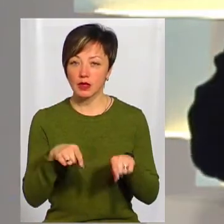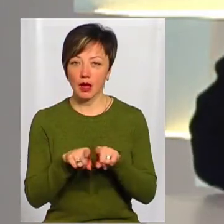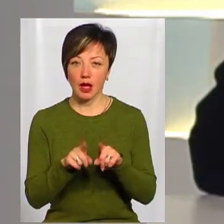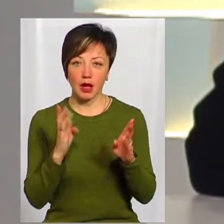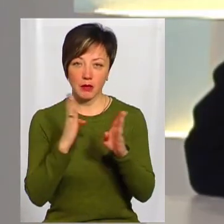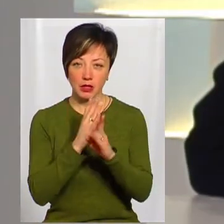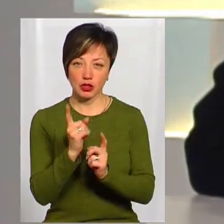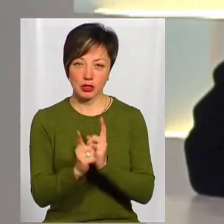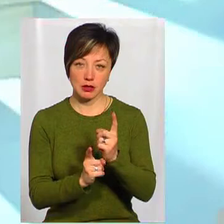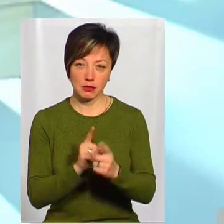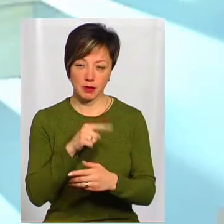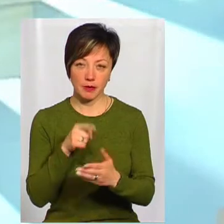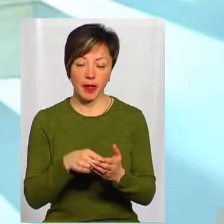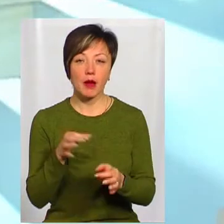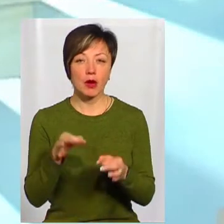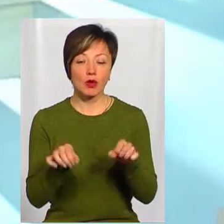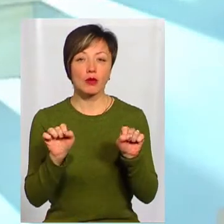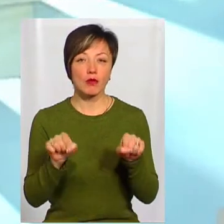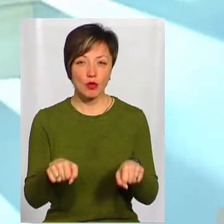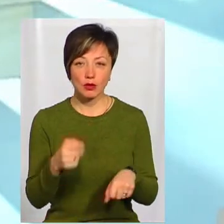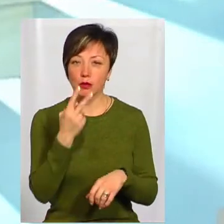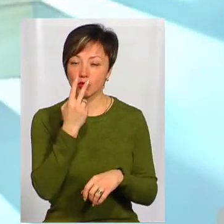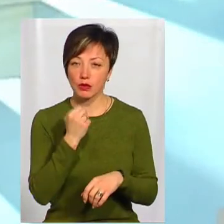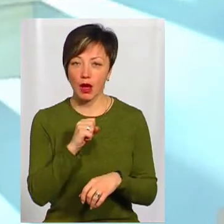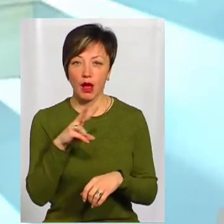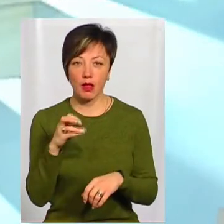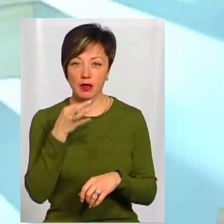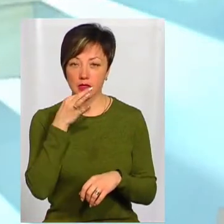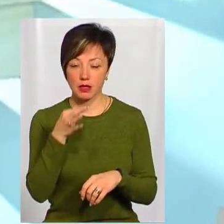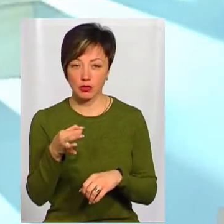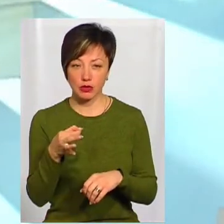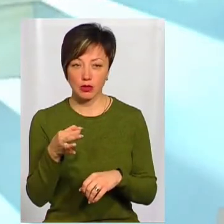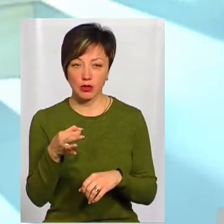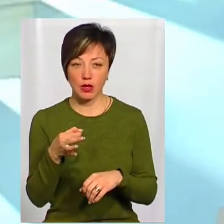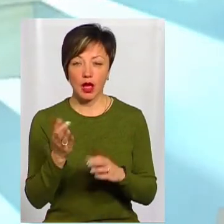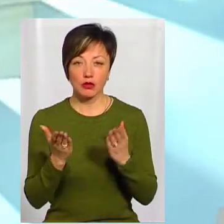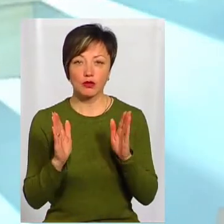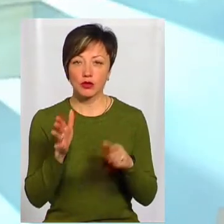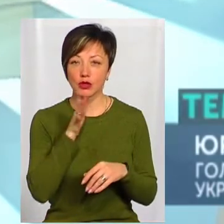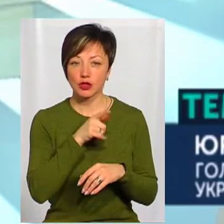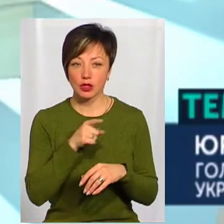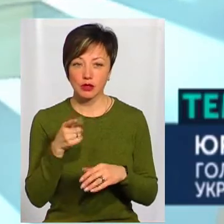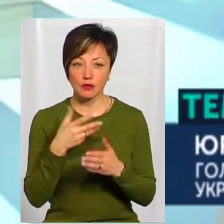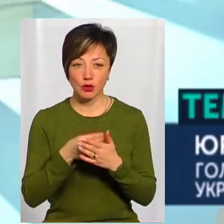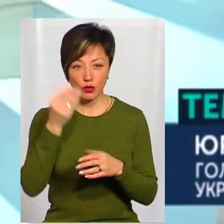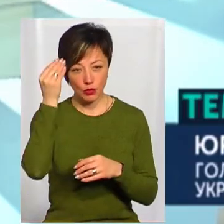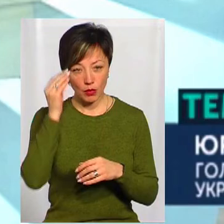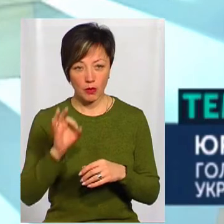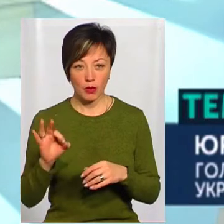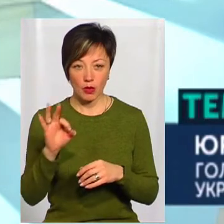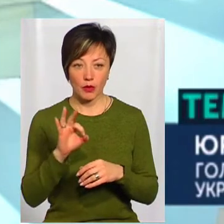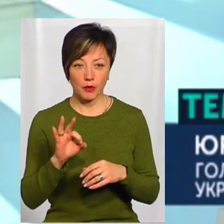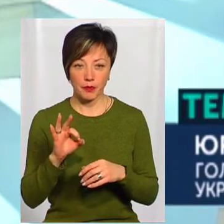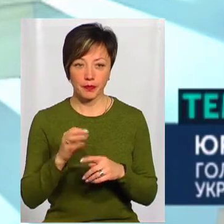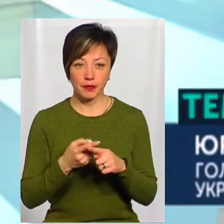до таких кліматичних змін якось? Так, природа може пристосуватися. Але я вам скажу, от я говорив, якщо буде час, то скажу свою думку відносно